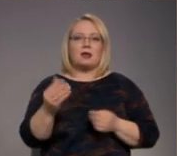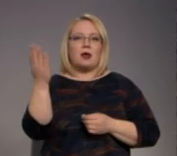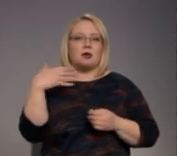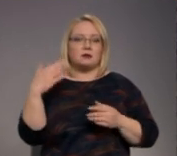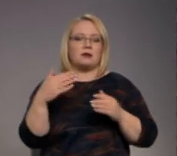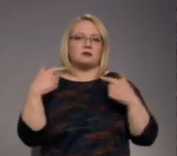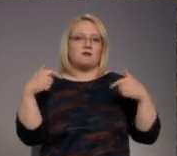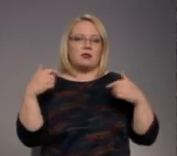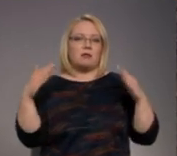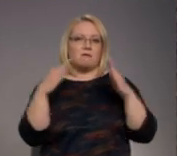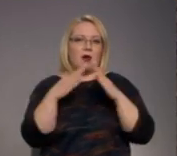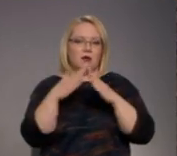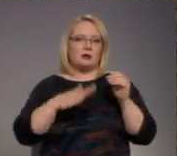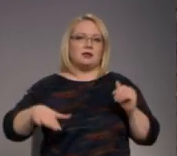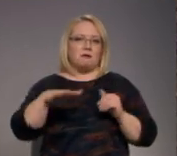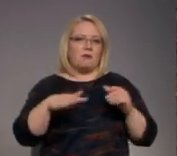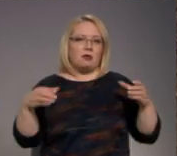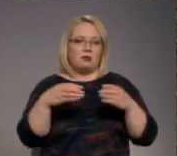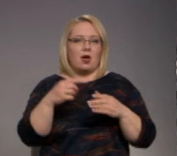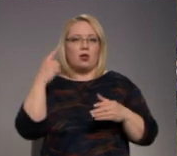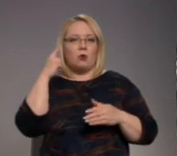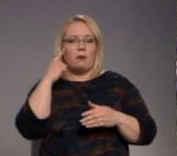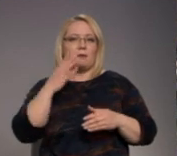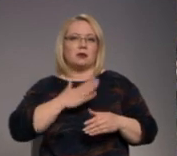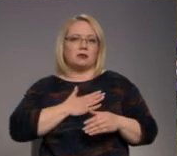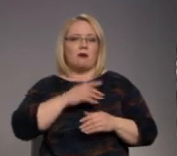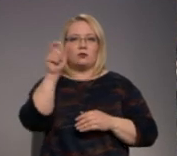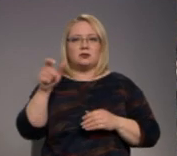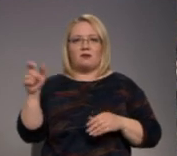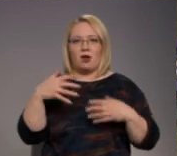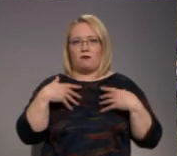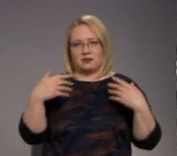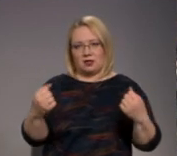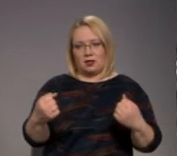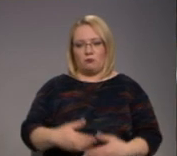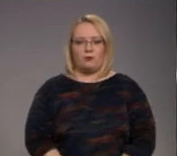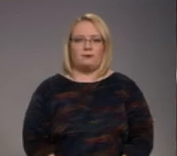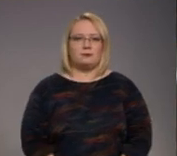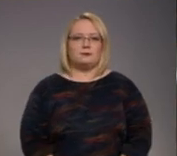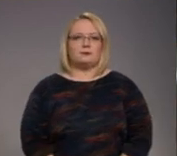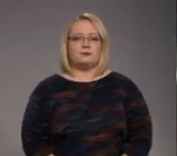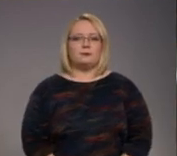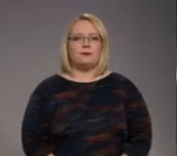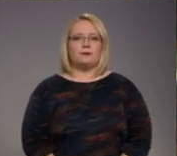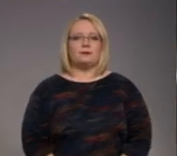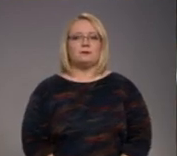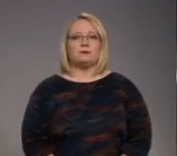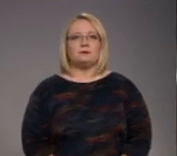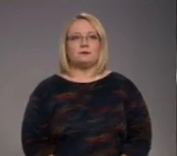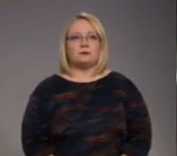svinēt mājās ģimenes lokā, domājot par savu un līdzcilvēku veselību. Elīna Upīta, Envats Mosakovskas, Reinis Žagariņš, Vidzemes